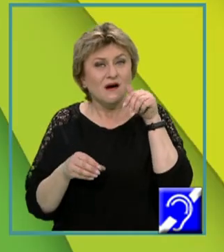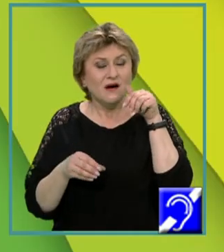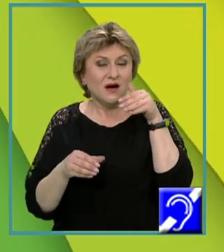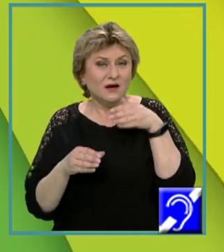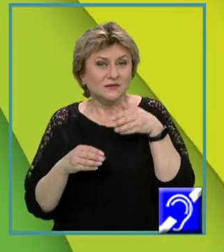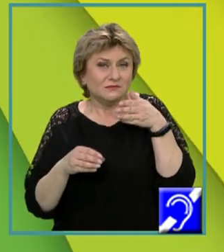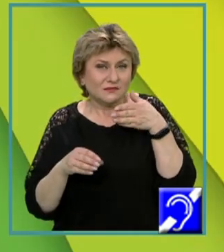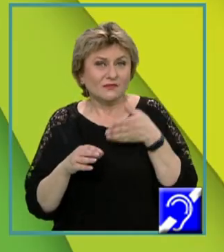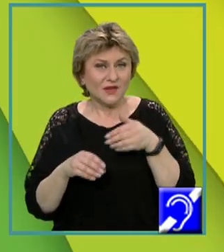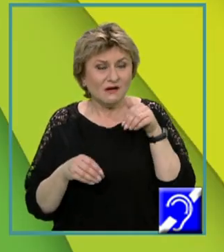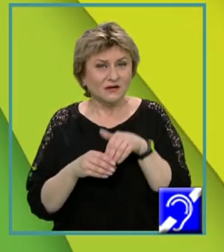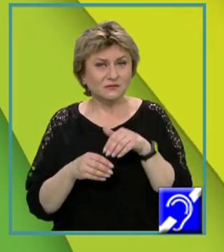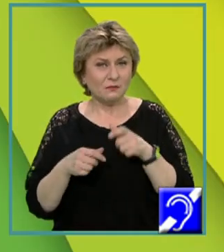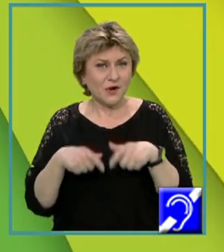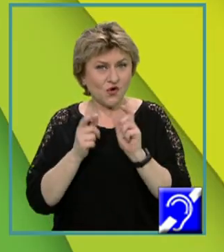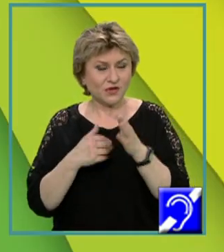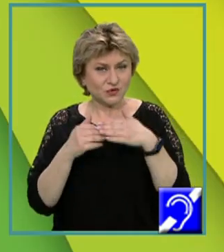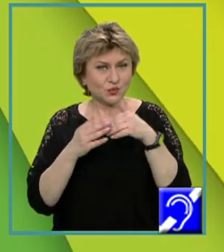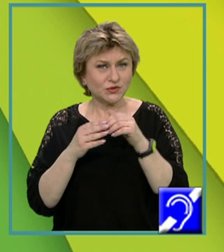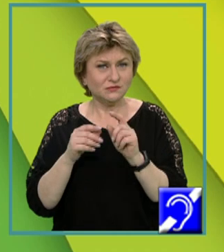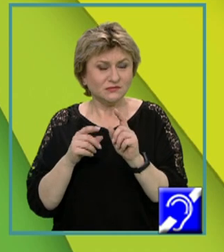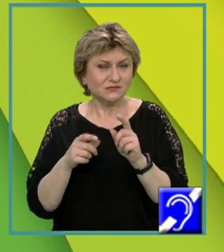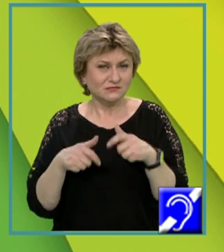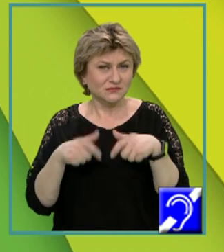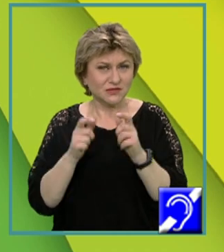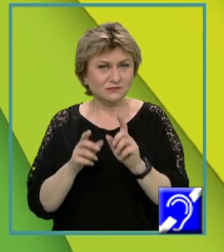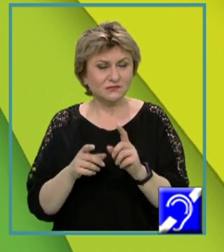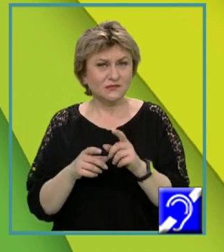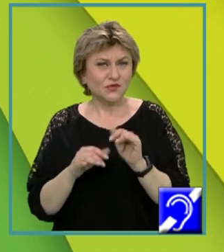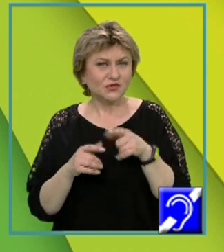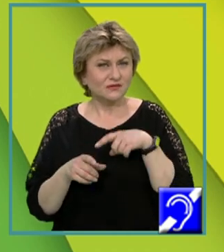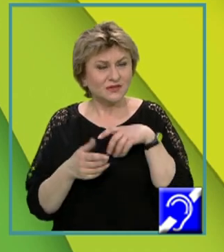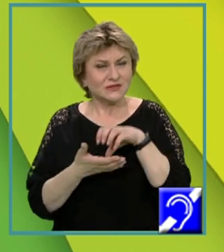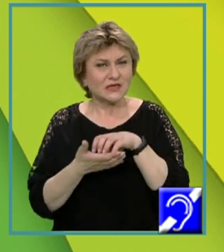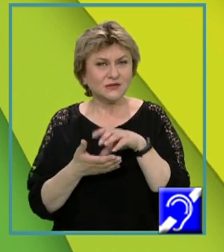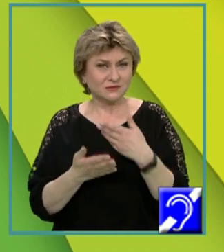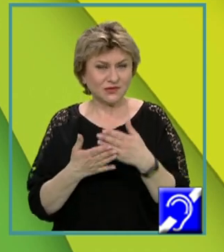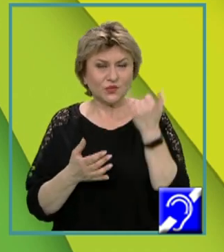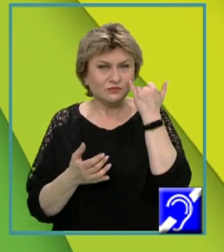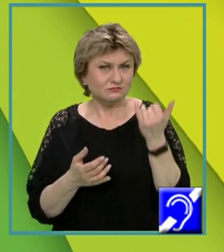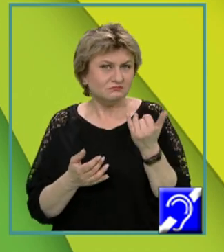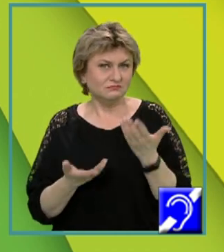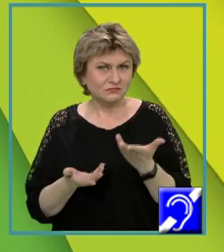Există o excepție, o variabilă declarată în secțiunea de inițializare